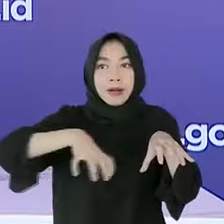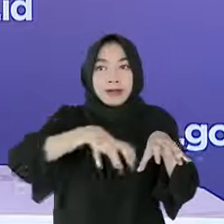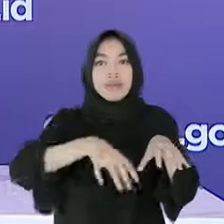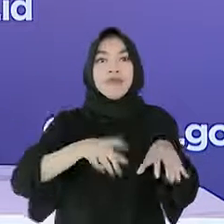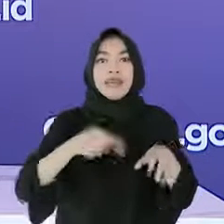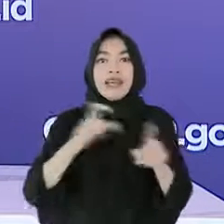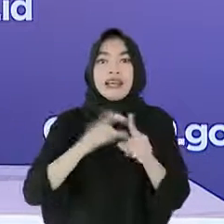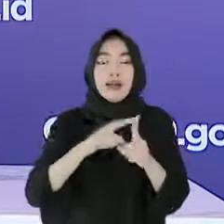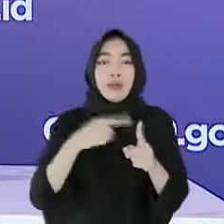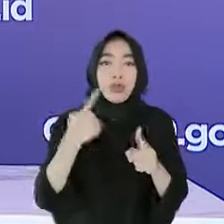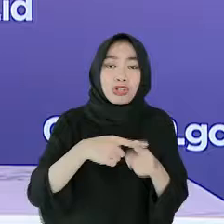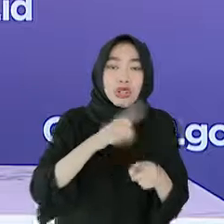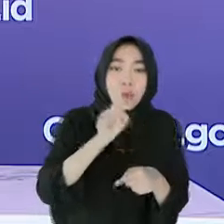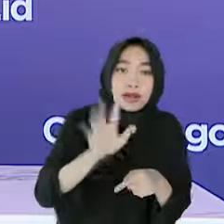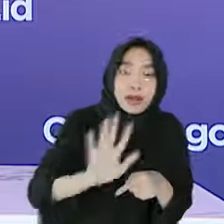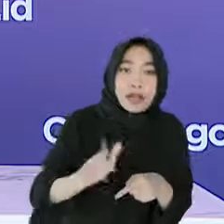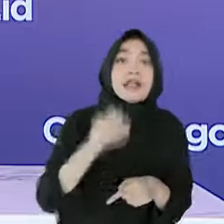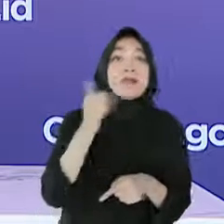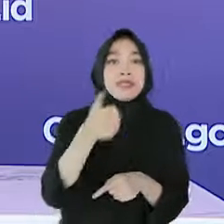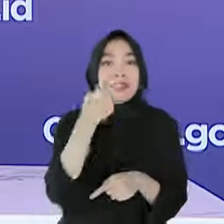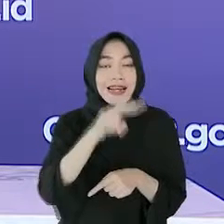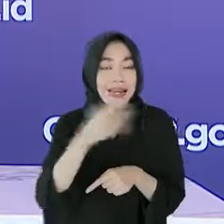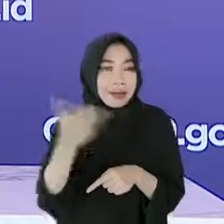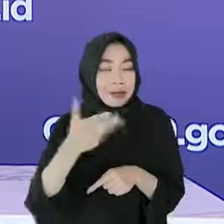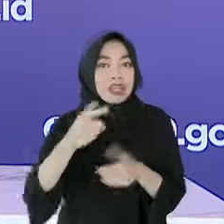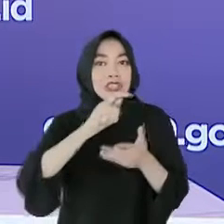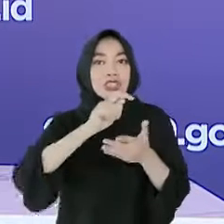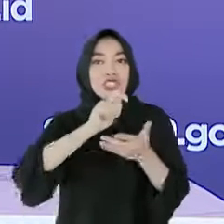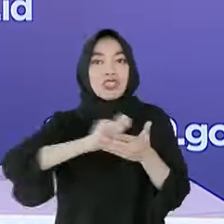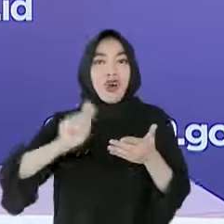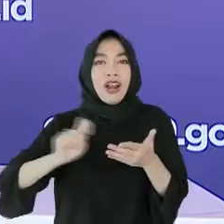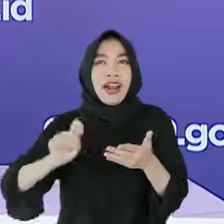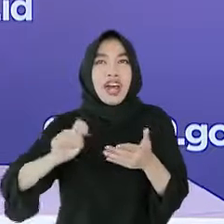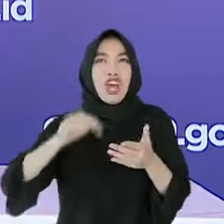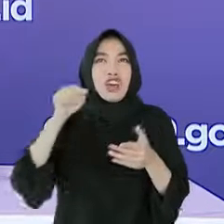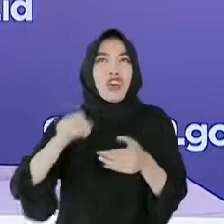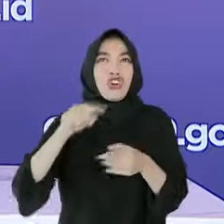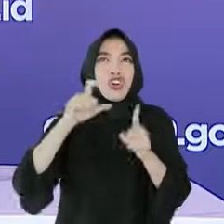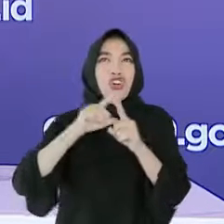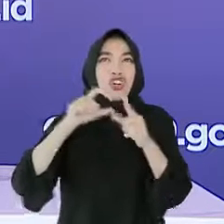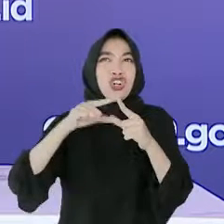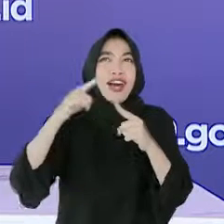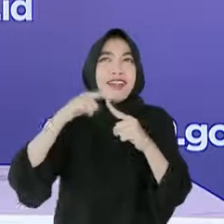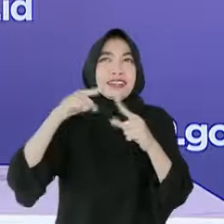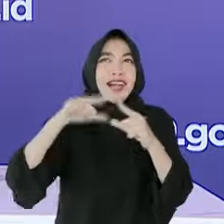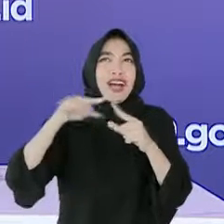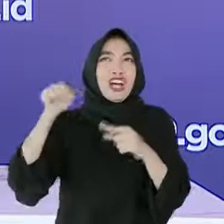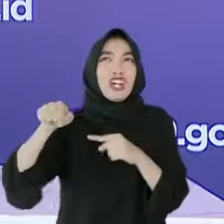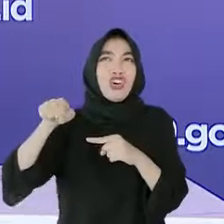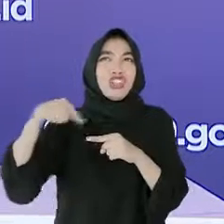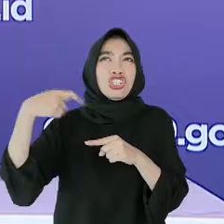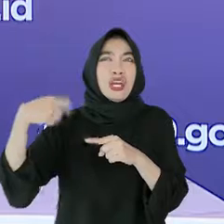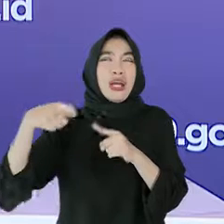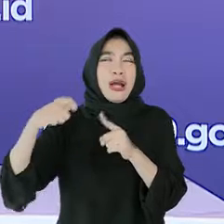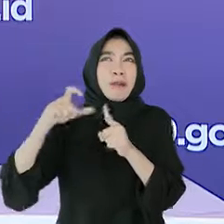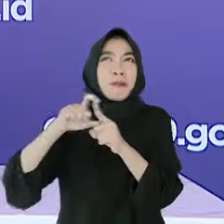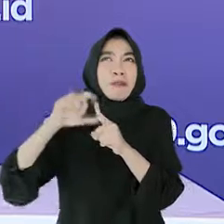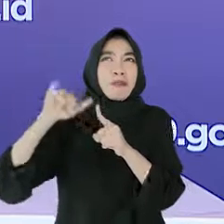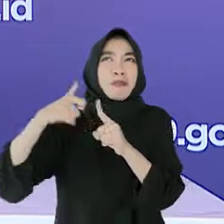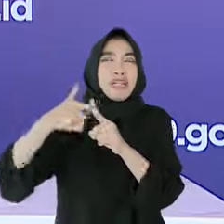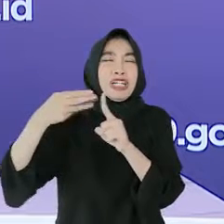diakses di sekolah.data.kemdikbud.go.id